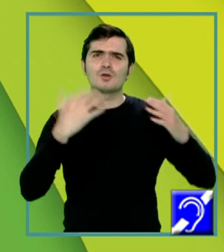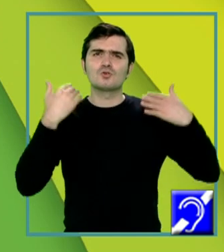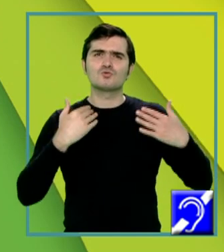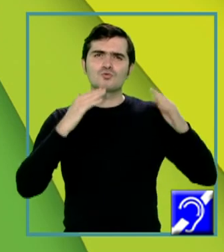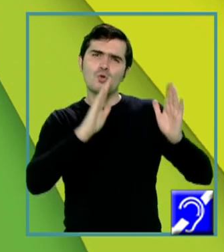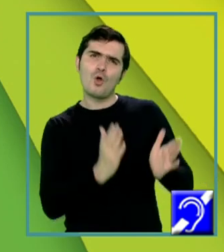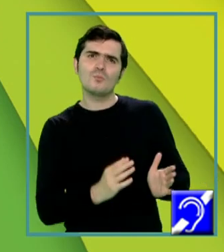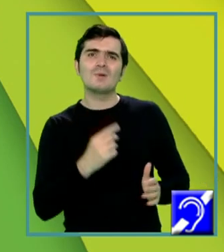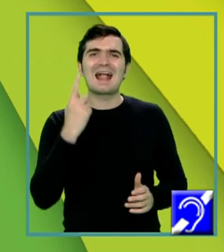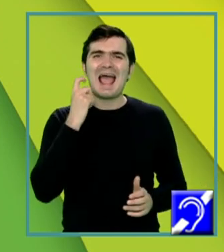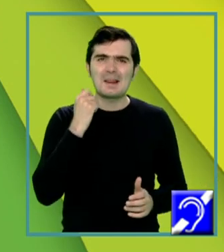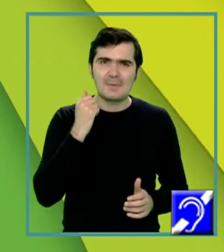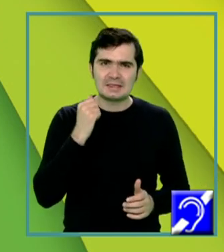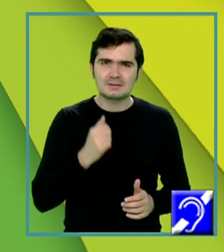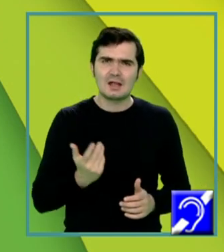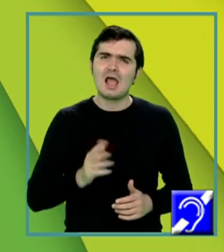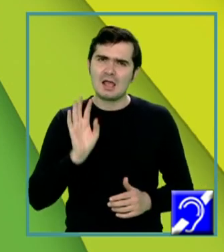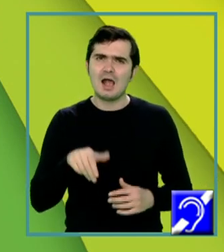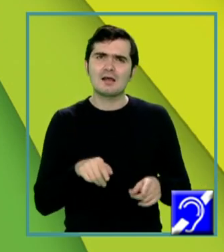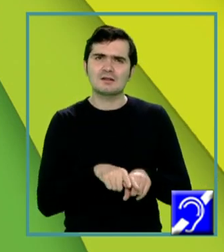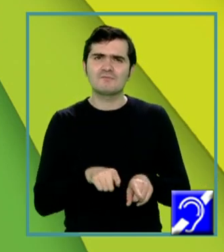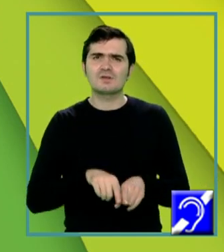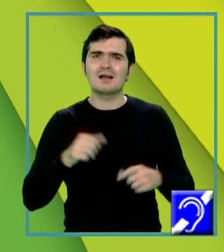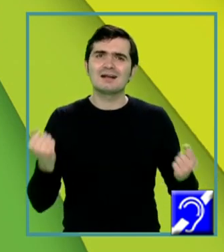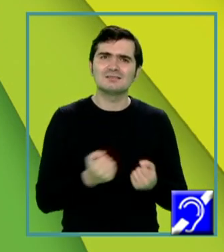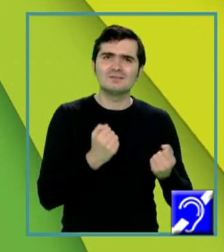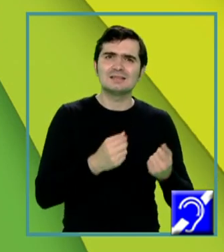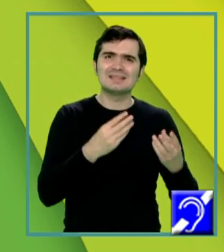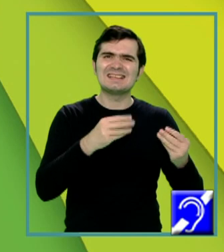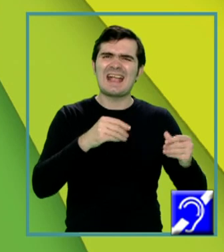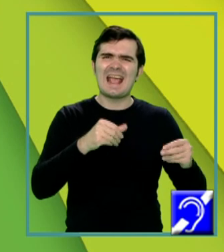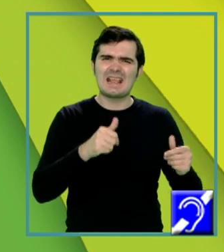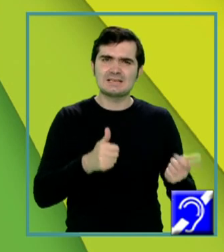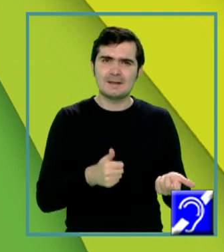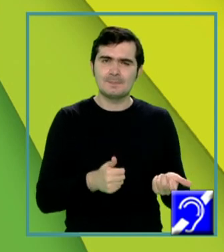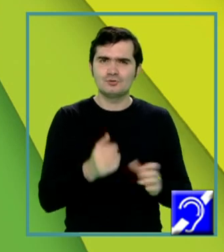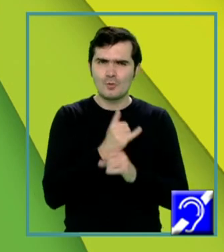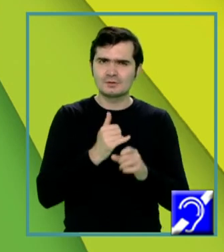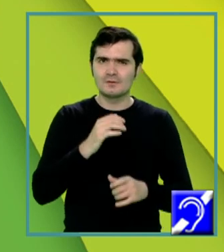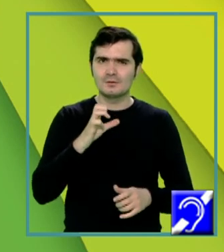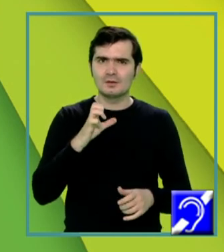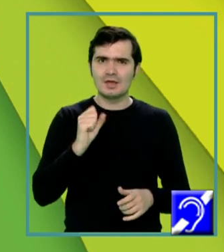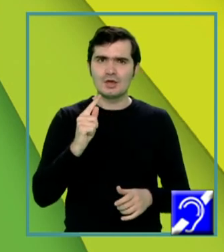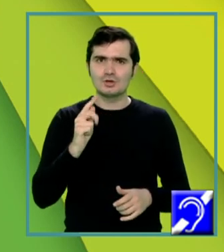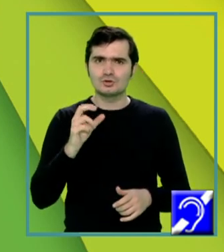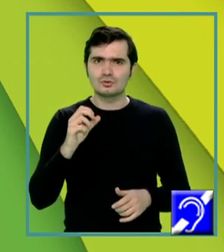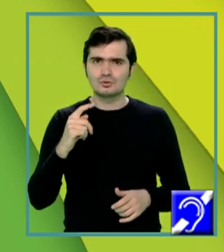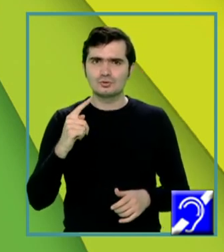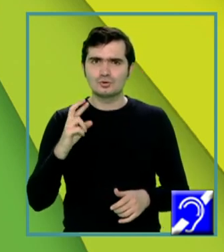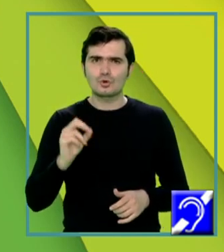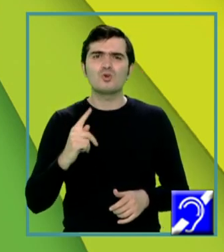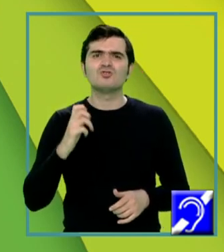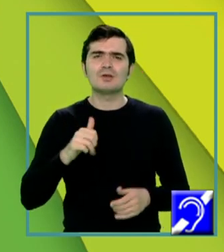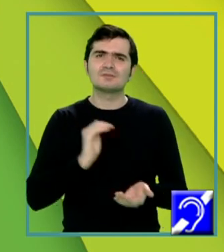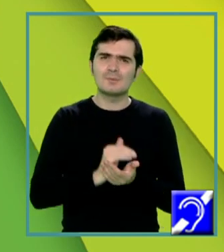Corpul galben are și el activitatea secretorie. Observăm că estrogenii se păstrează, dar curba